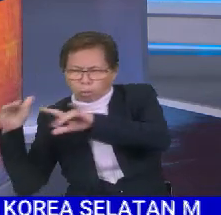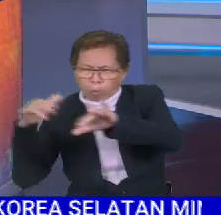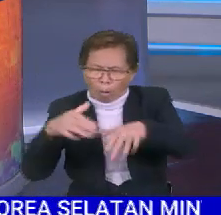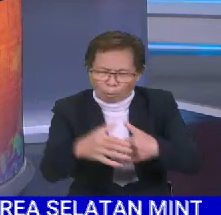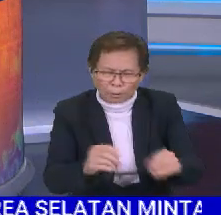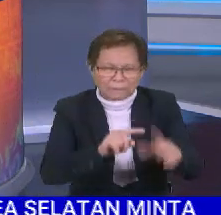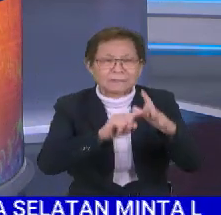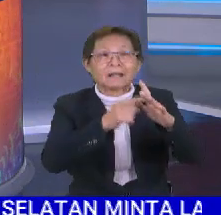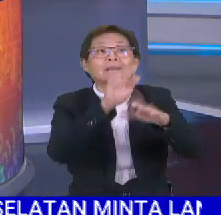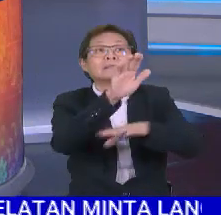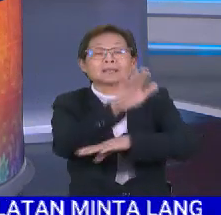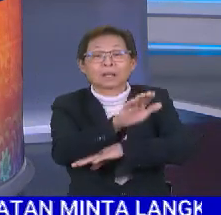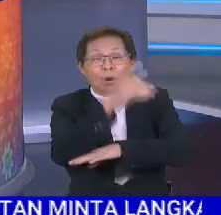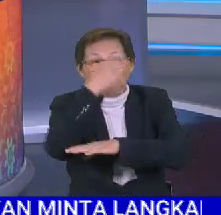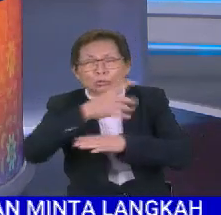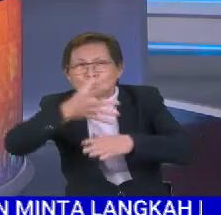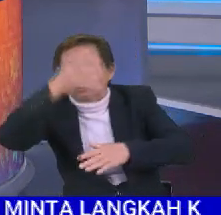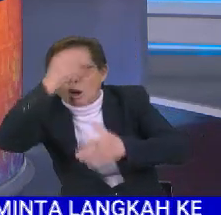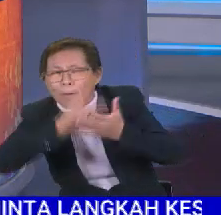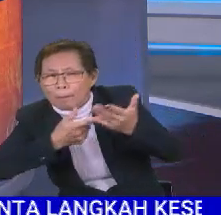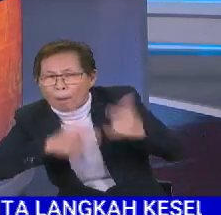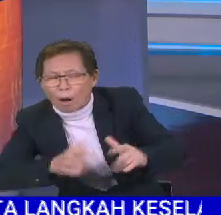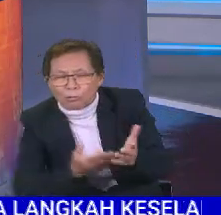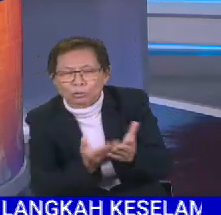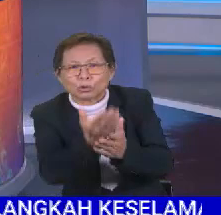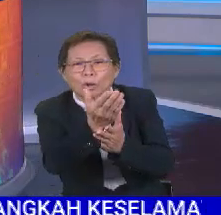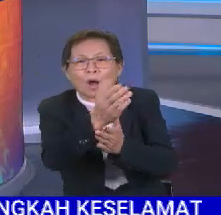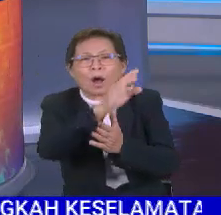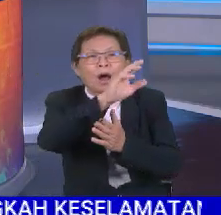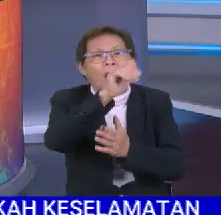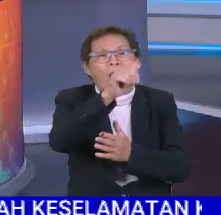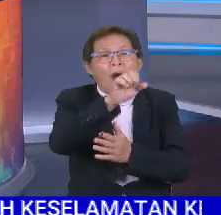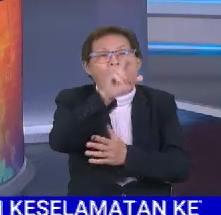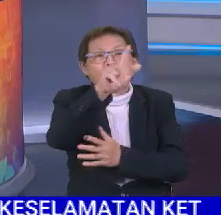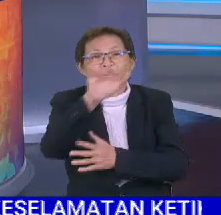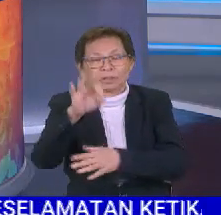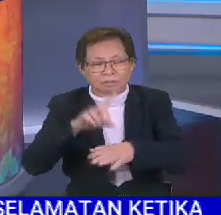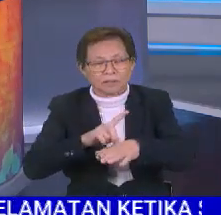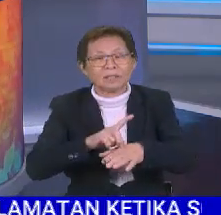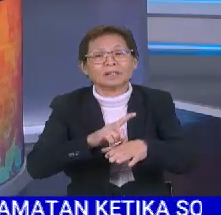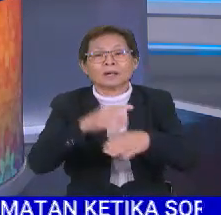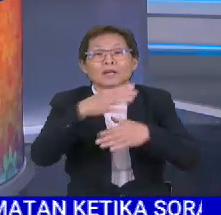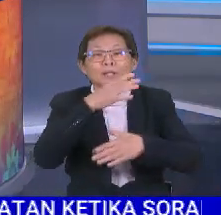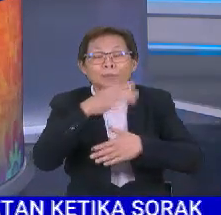sejak tengah hari tadi. Dan untuk perkembangan semasa, kita terus saja bersama Mama Ashraf Isyad di lokasi.